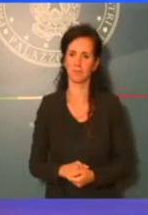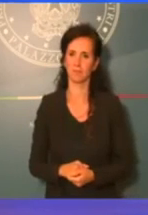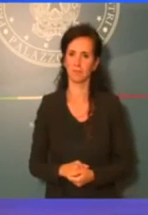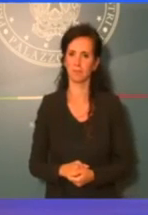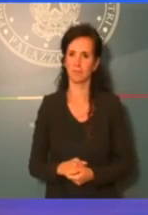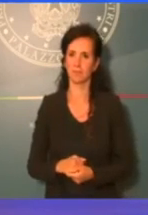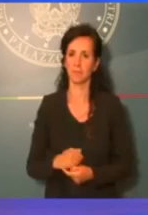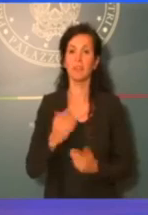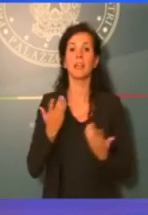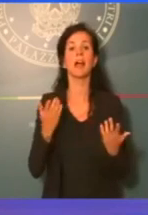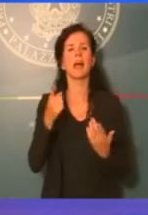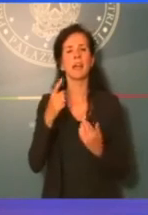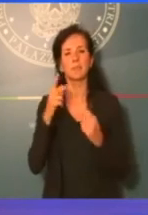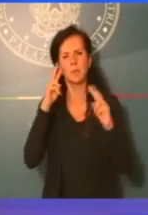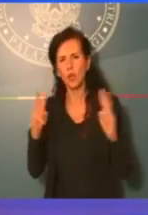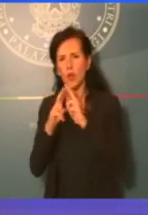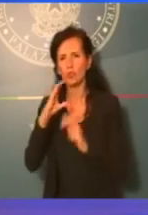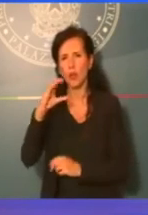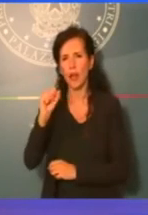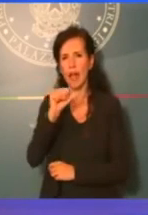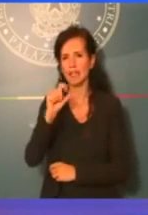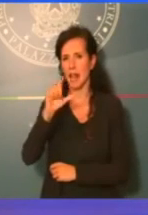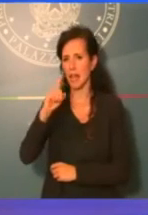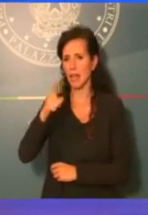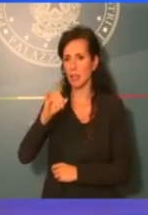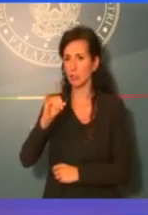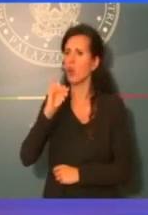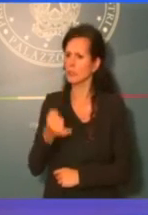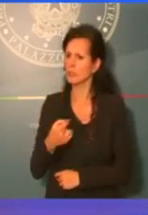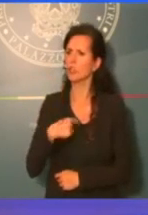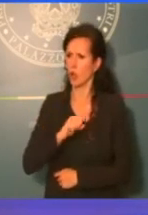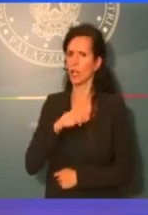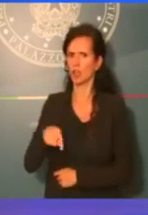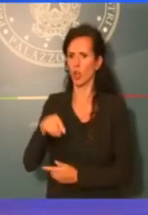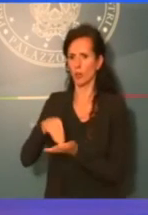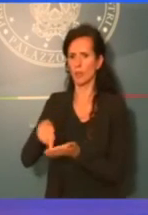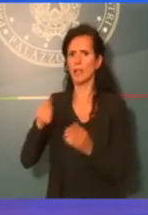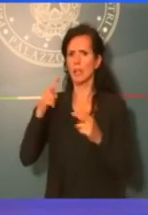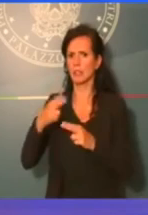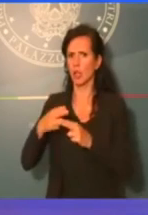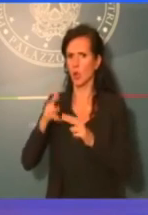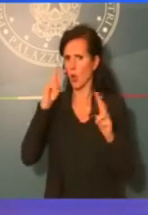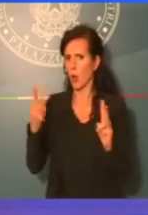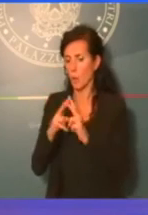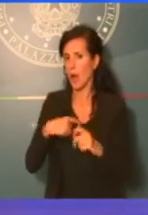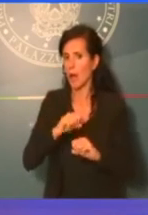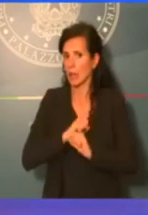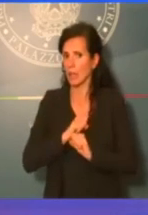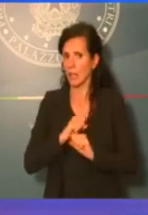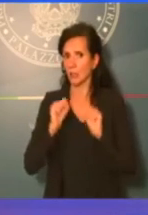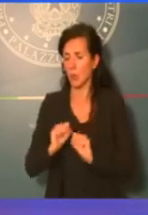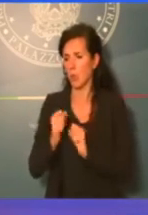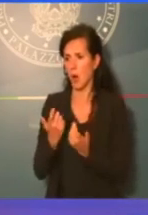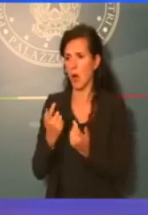Ah, su Casaleggio. Casaleggio credo che oggi sia a Roma e potremo vederci un attimo, sì, scambiare un po' qualche...